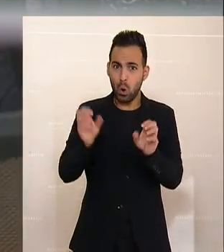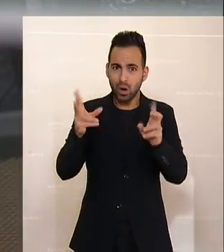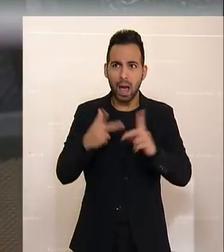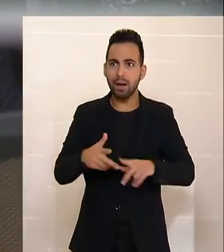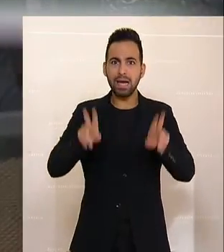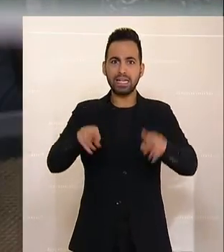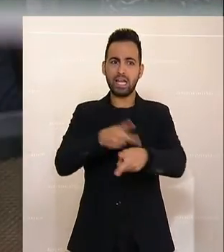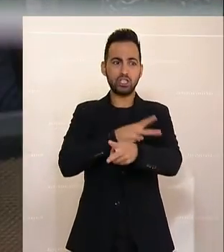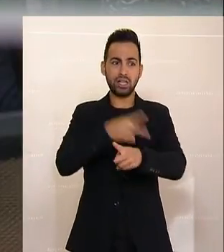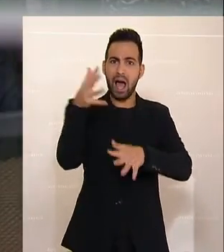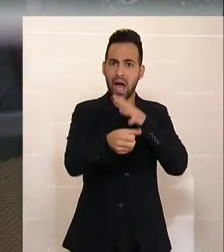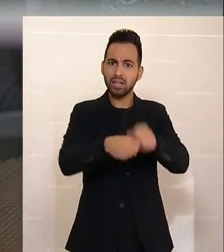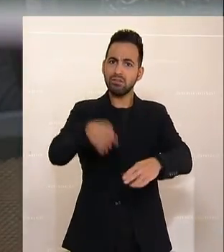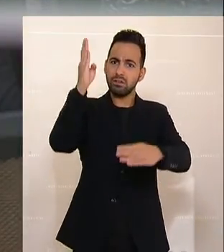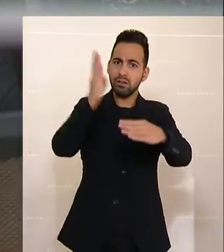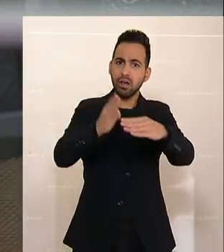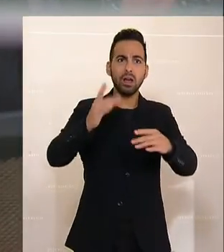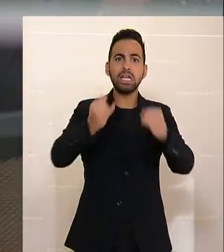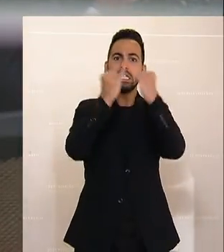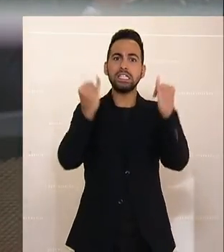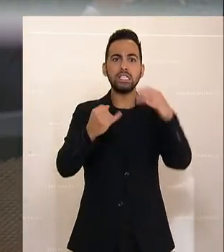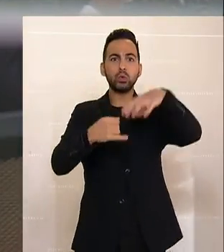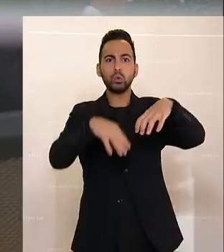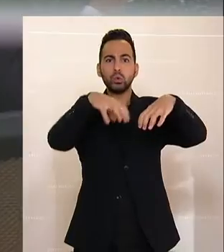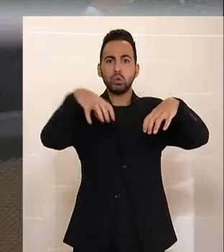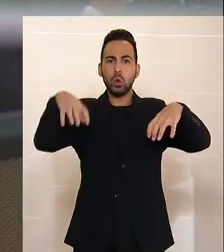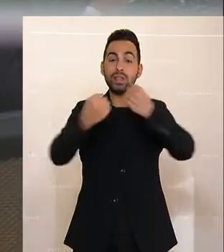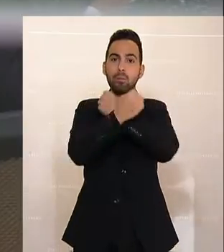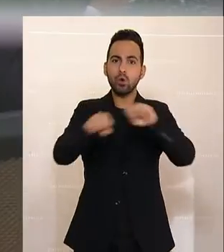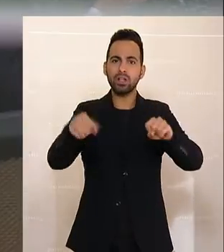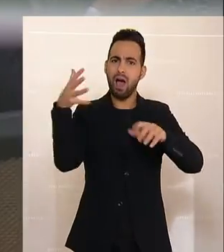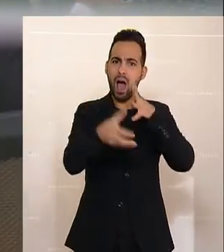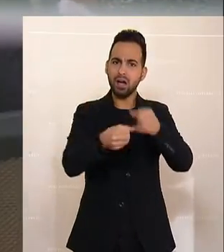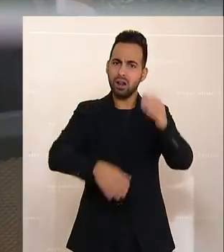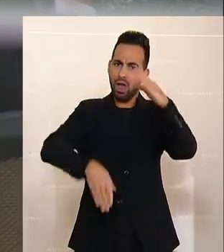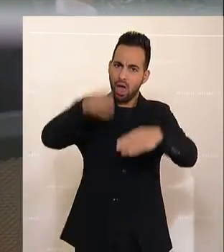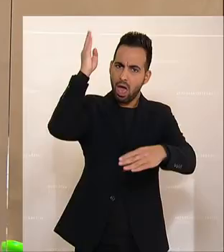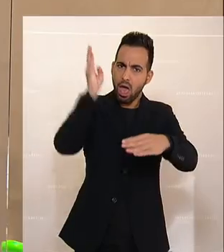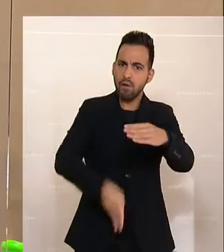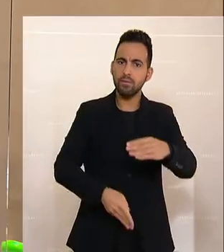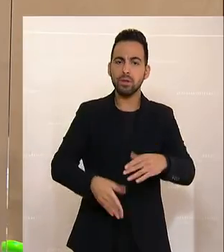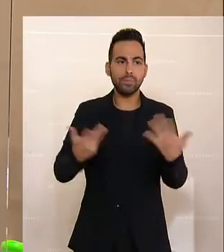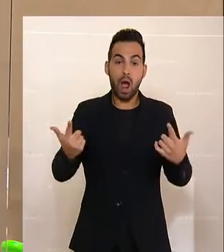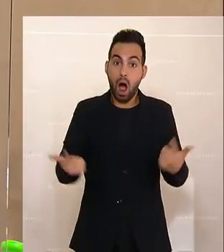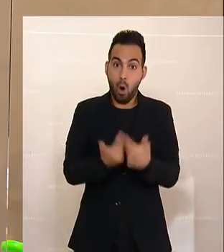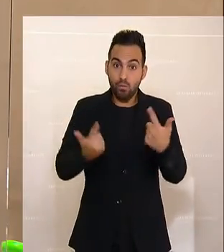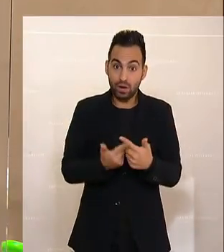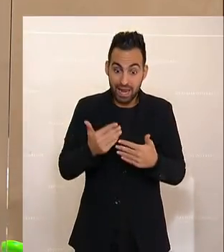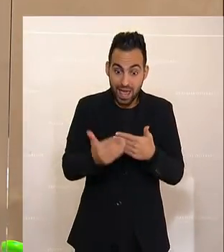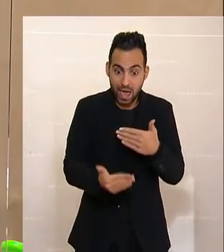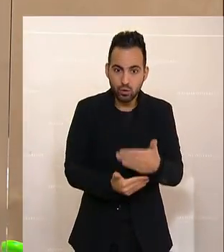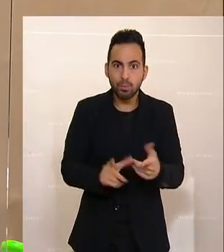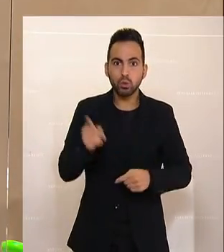doch nicht den Rechtsstaat an. Greifen Sie doch nicht diese Institutionen der Demokratie an. Sie legen der Aufklärung in Wahrheit